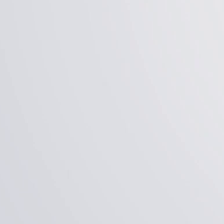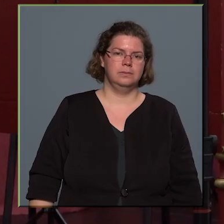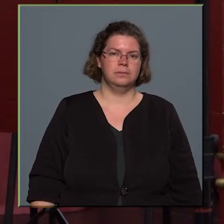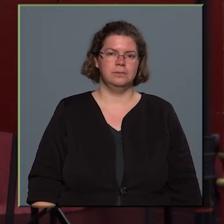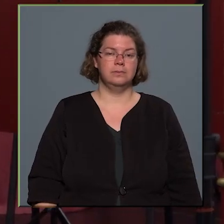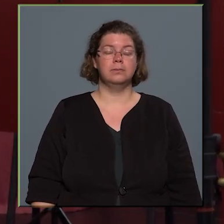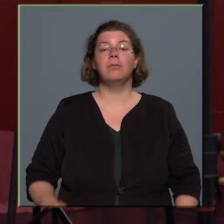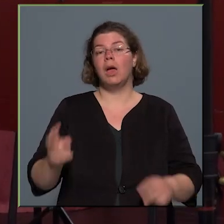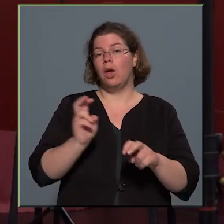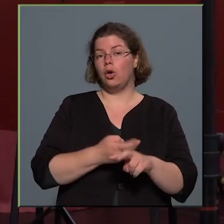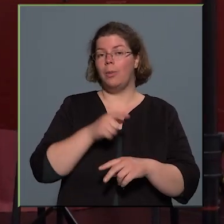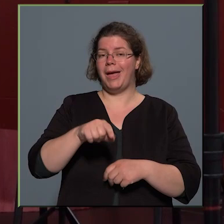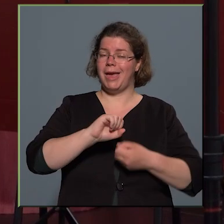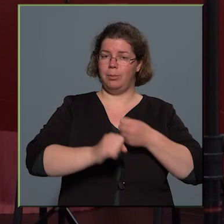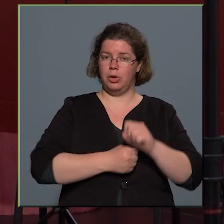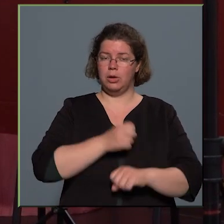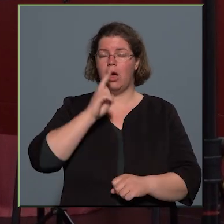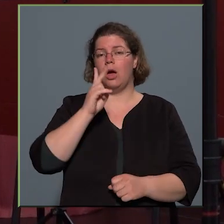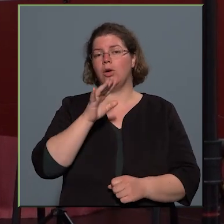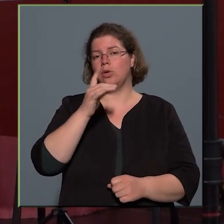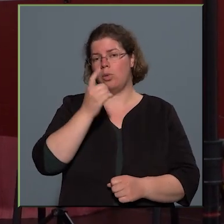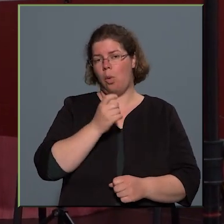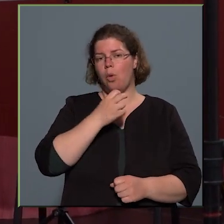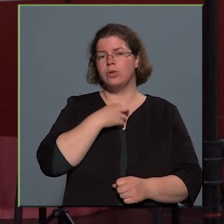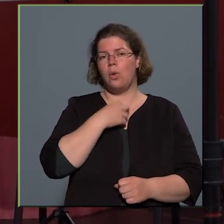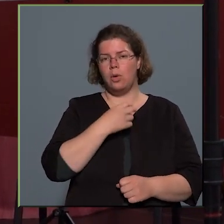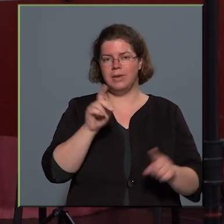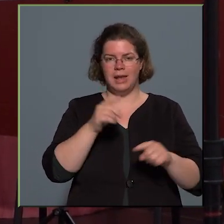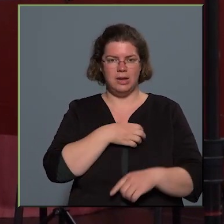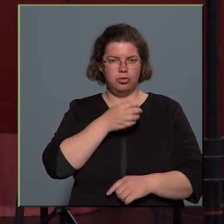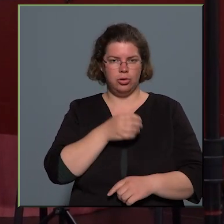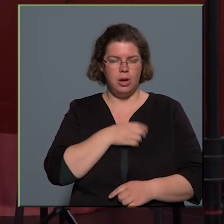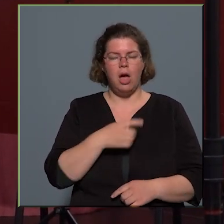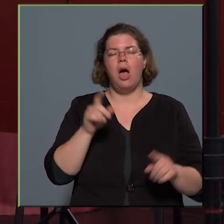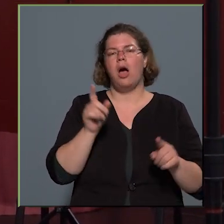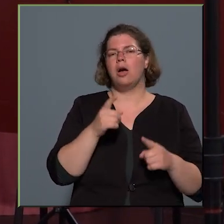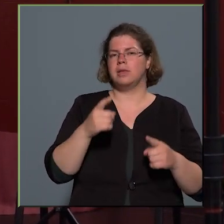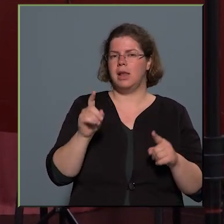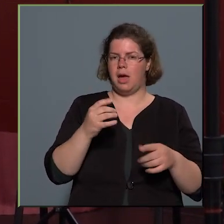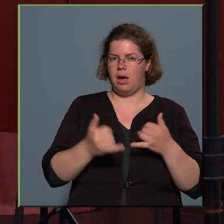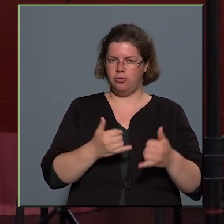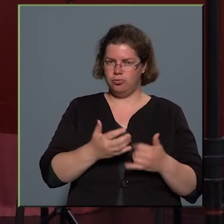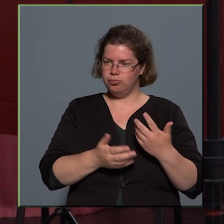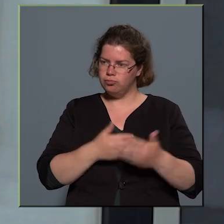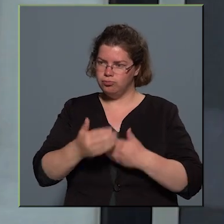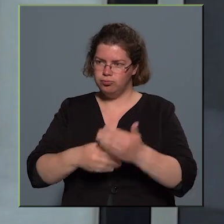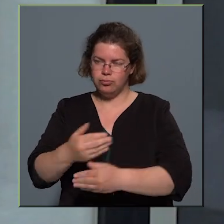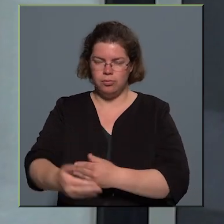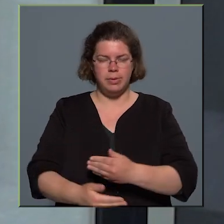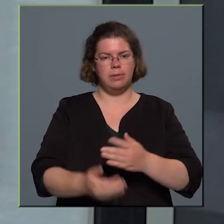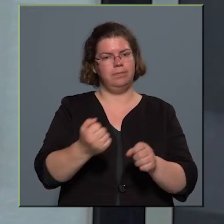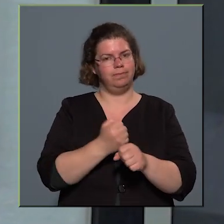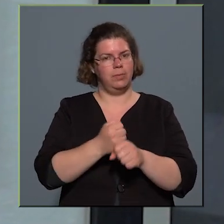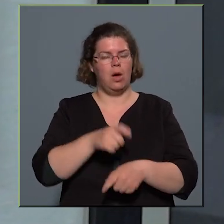A kőbányán működő Kró György Zeneiskola hangversenysorozatot készített Kró György emlékére. A hangversenysorozat